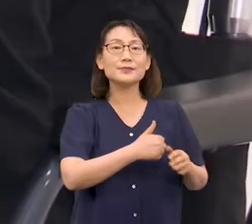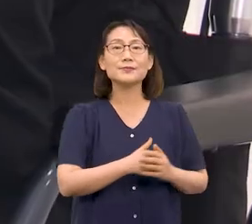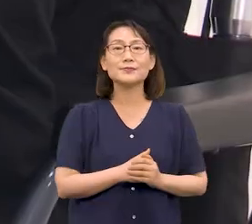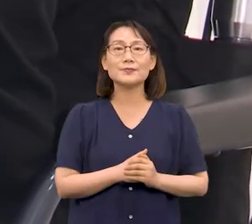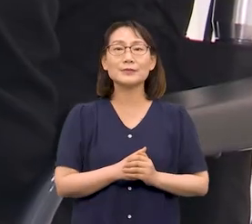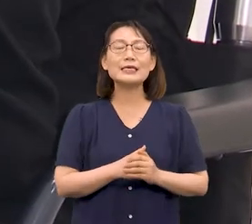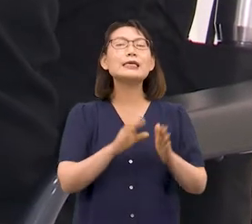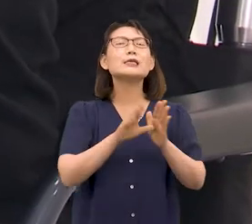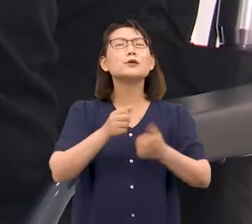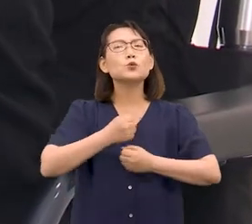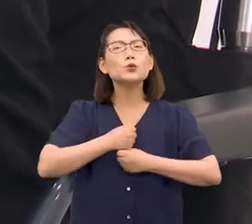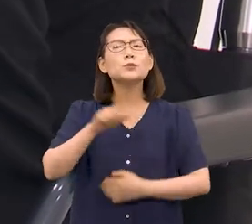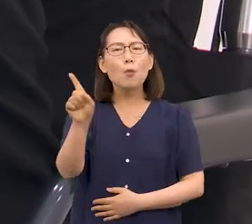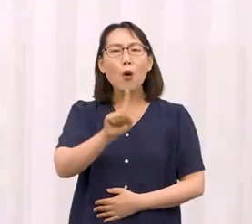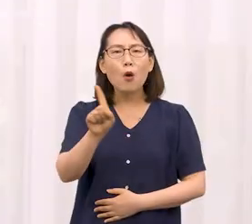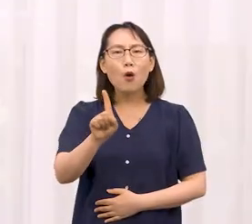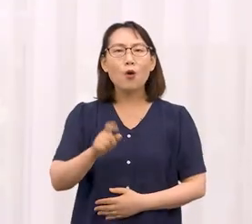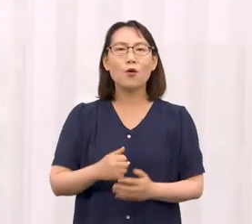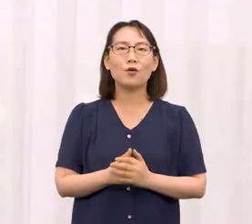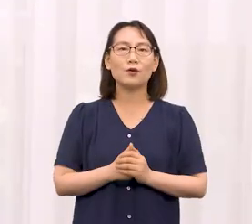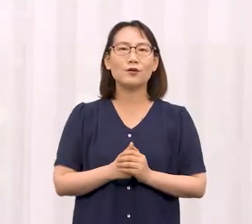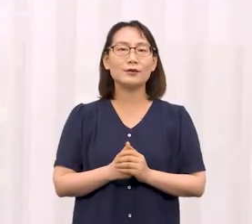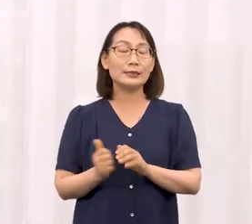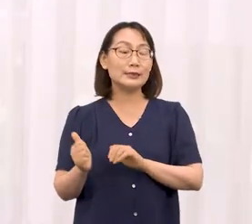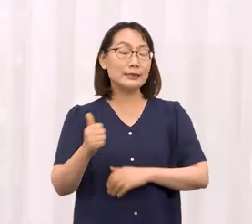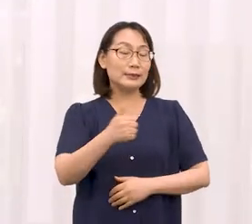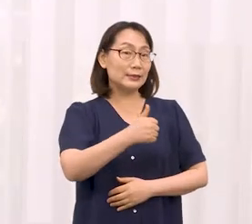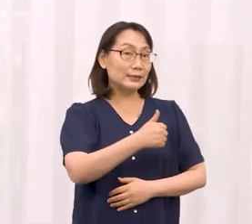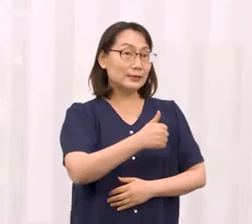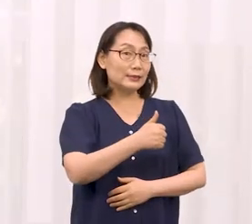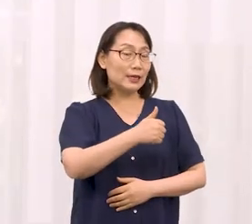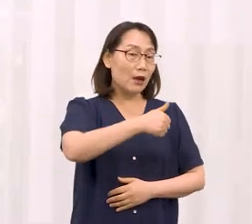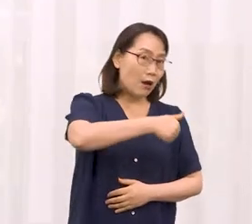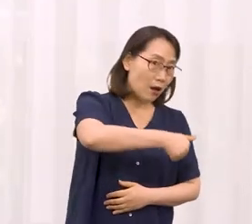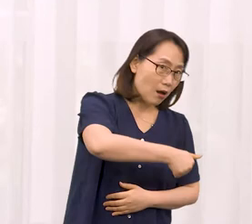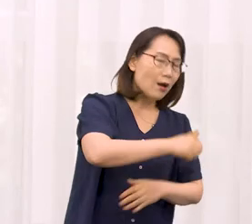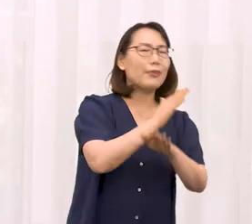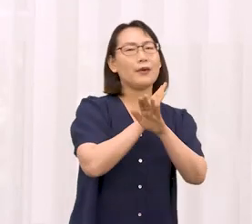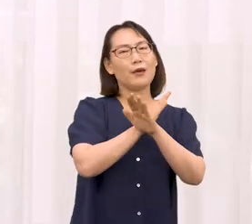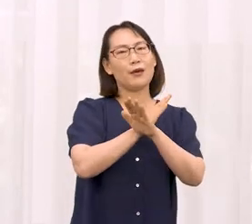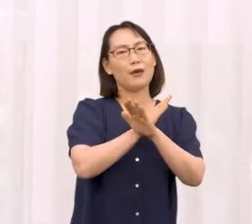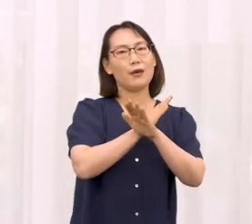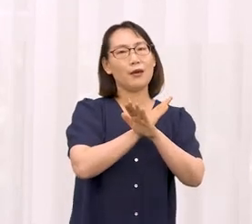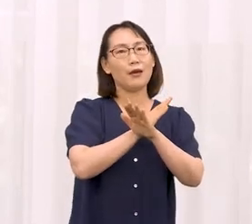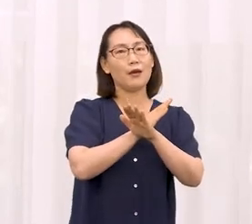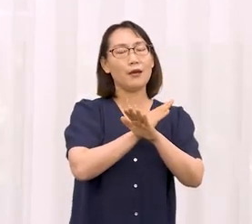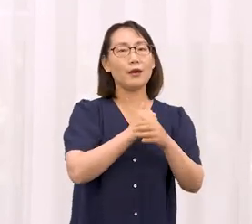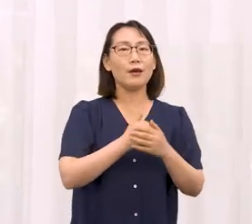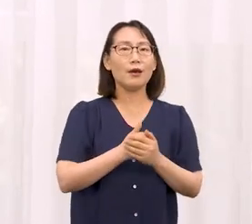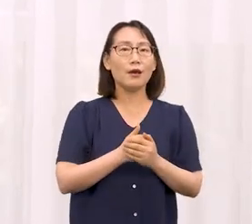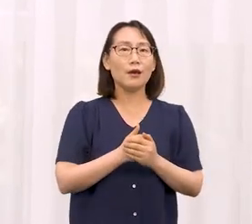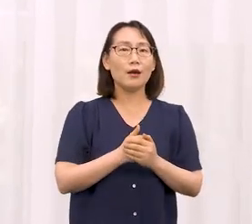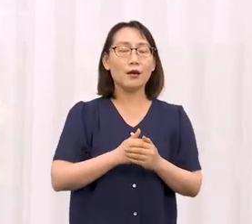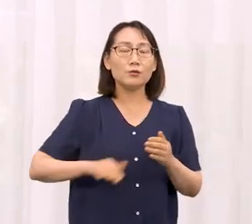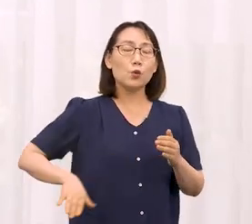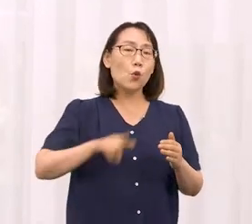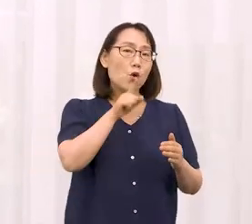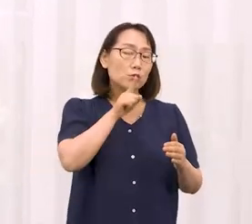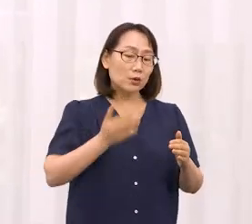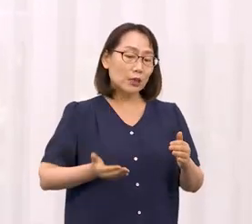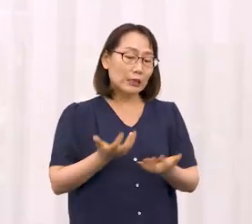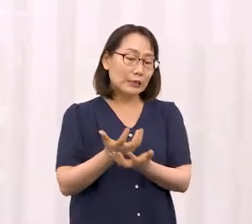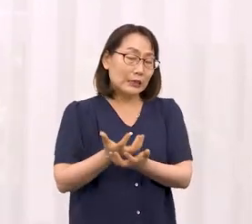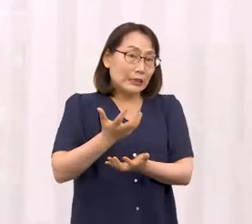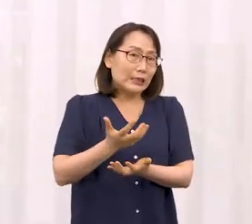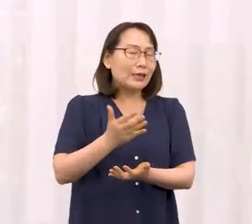이때 주의할 점은 상체를 옆으로 돌렸을 때 몸이 앞으로 가거나 반대쪽 엉덩이나